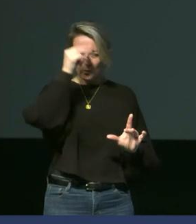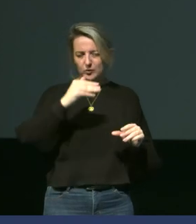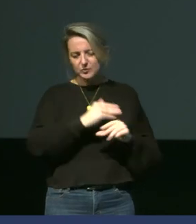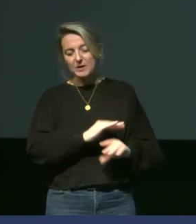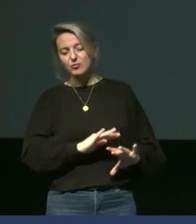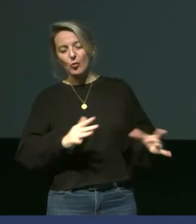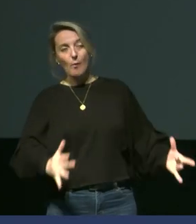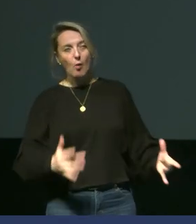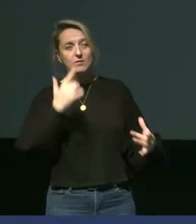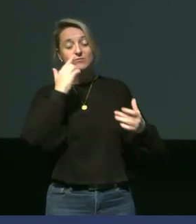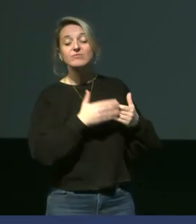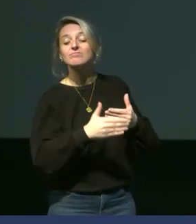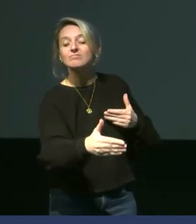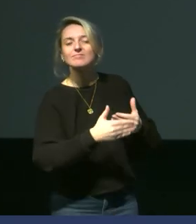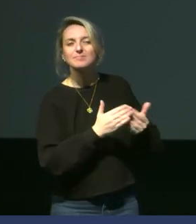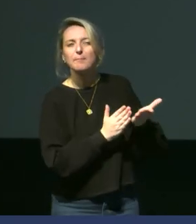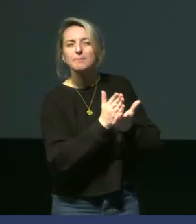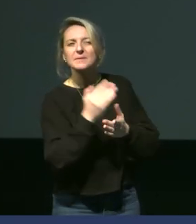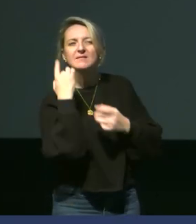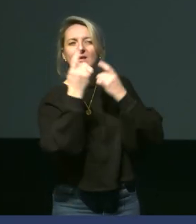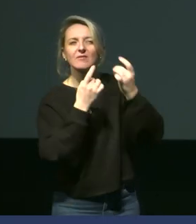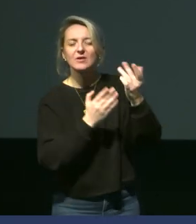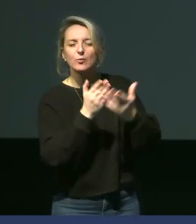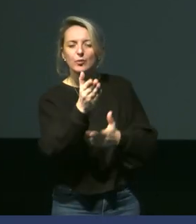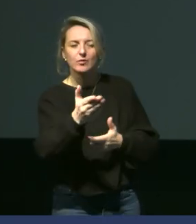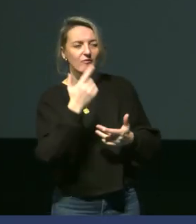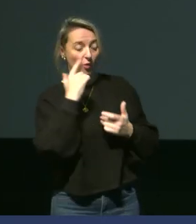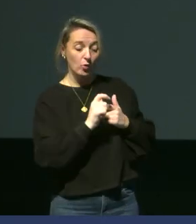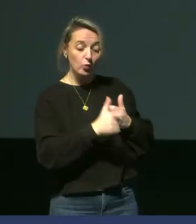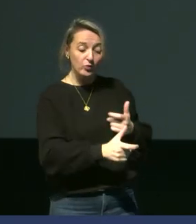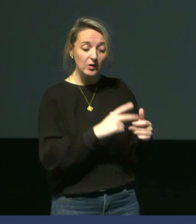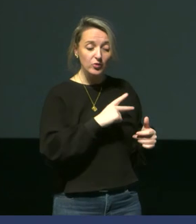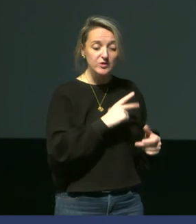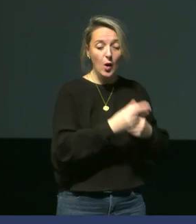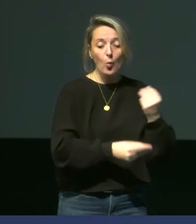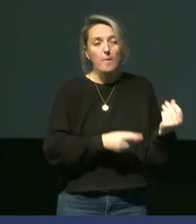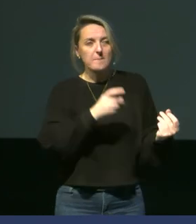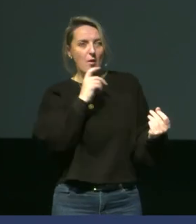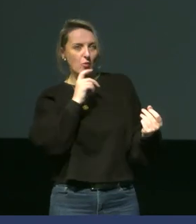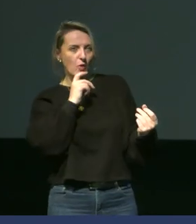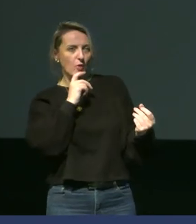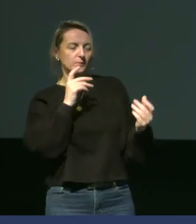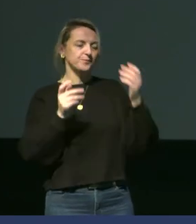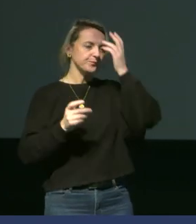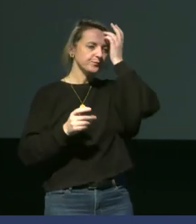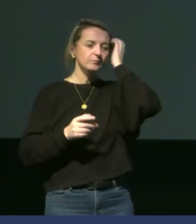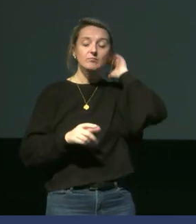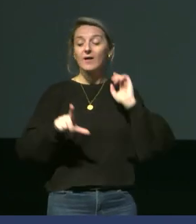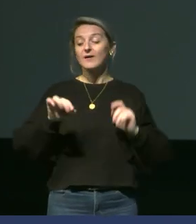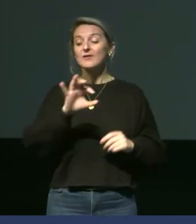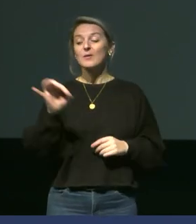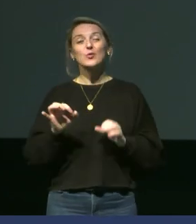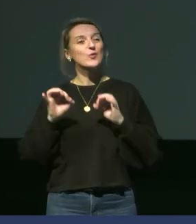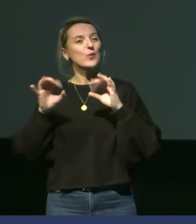passe et savoir si on a cet impact-là pour l'instant ou si pour l'instant tout va bien. Pour les 20 % du temps à terre,